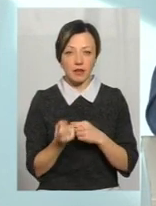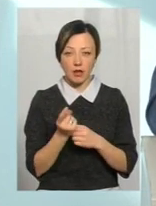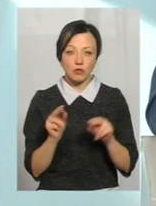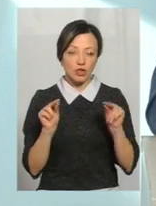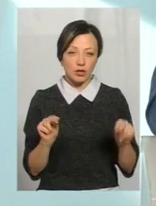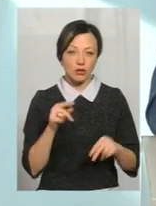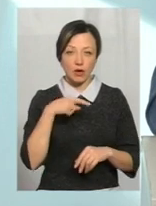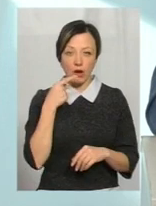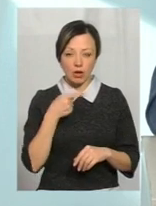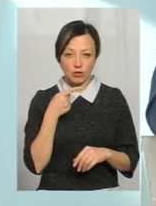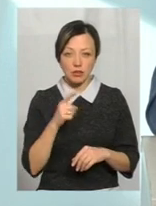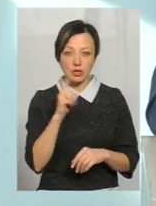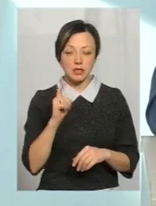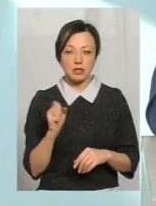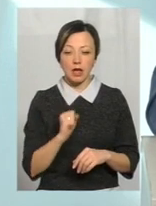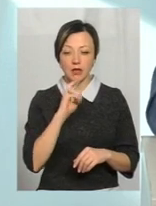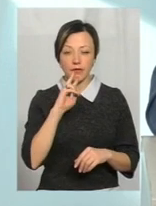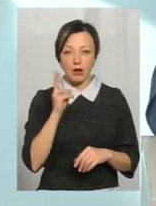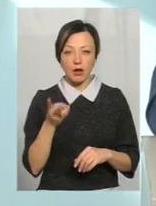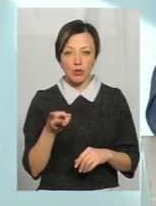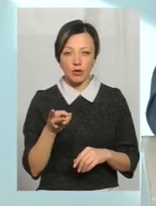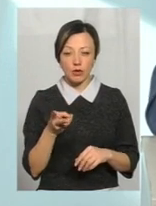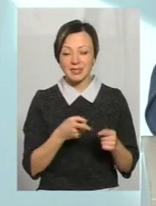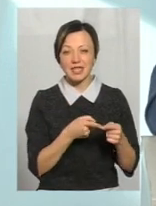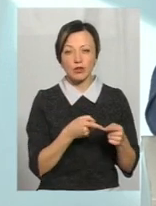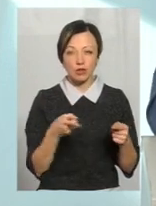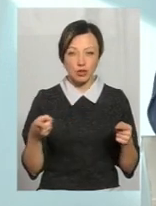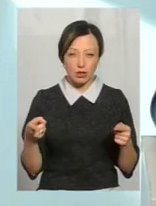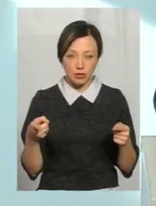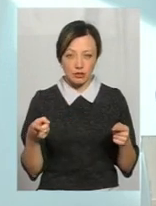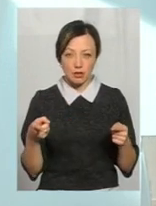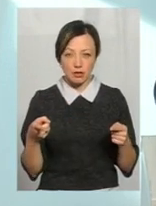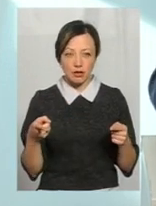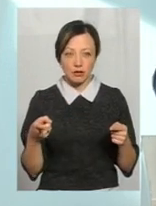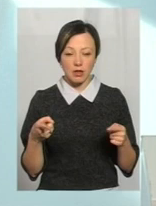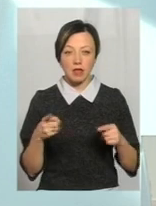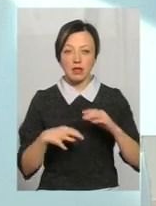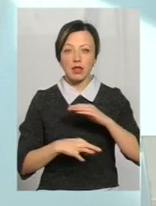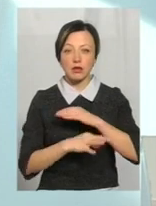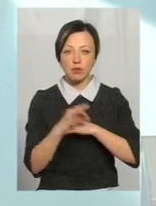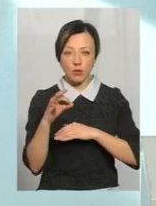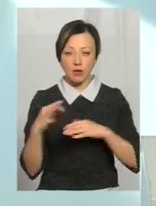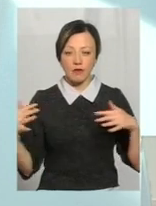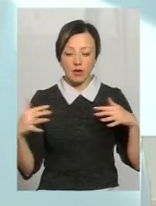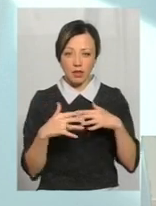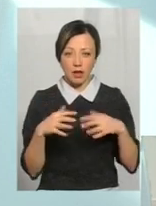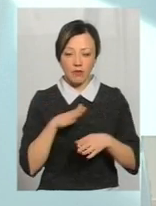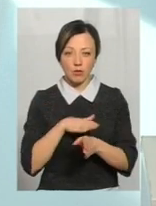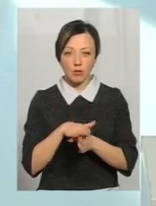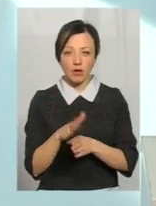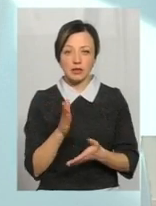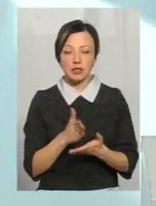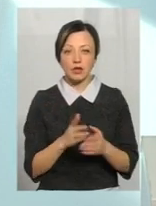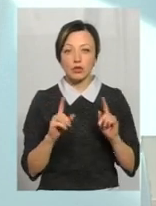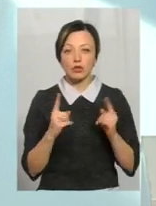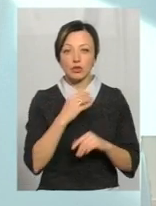відверто кажучи, за два роки, то є за той час, як у нас на Сході проходять бойові дії, є